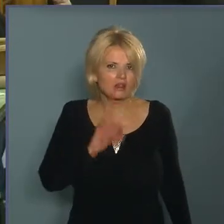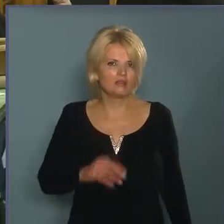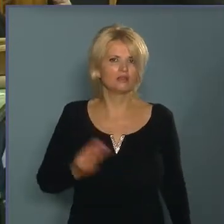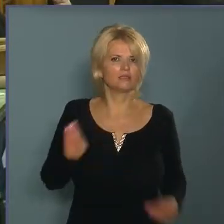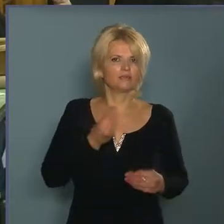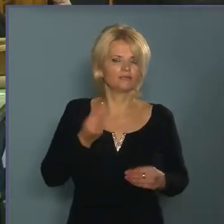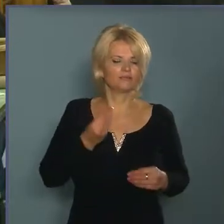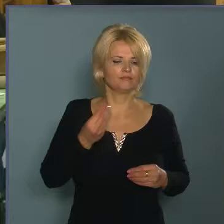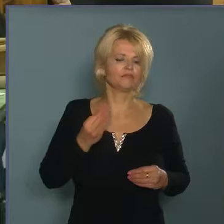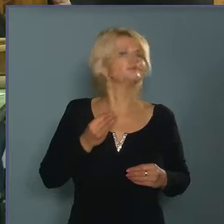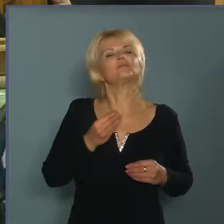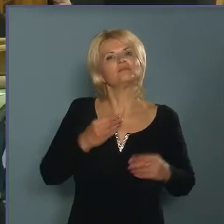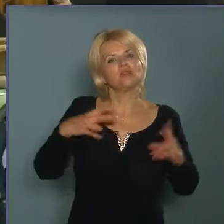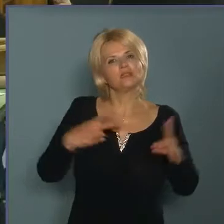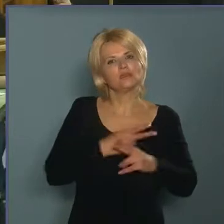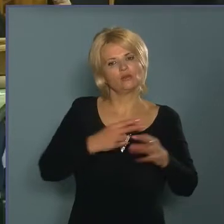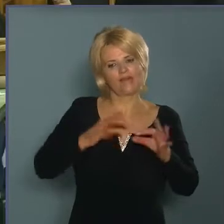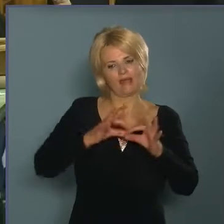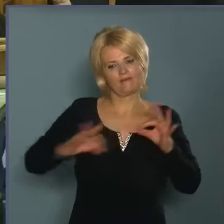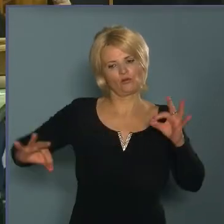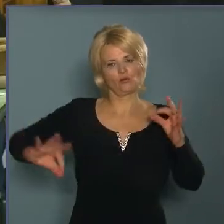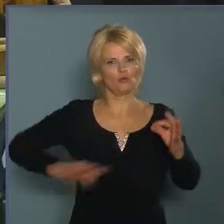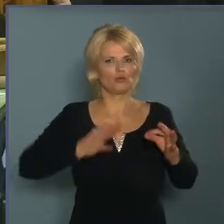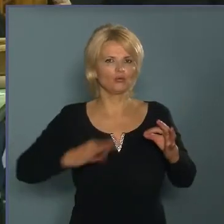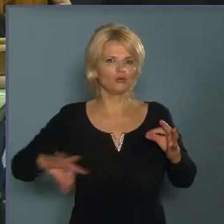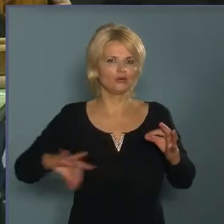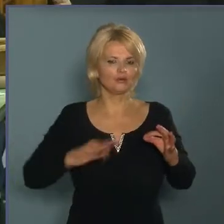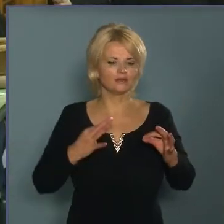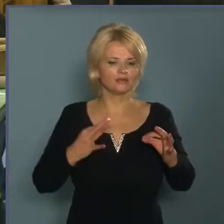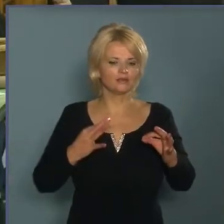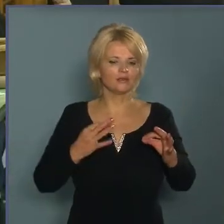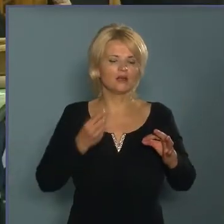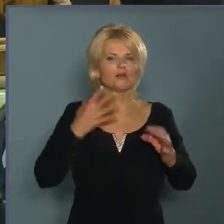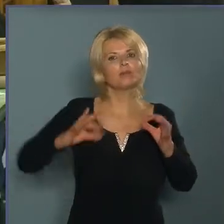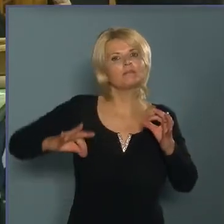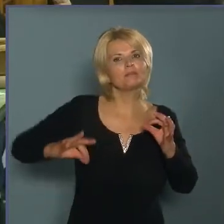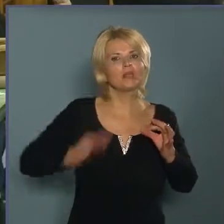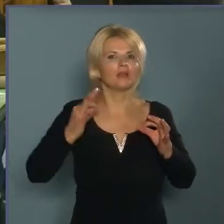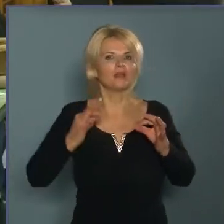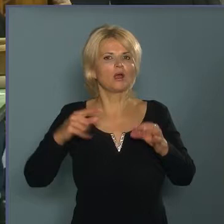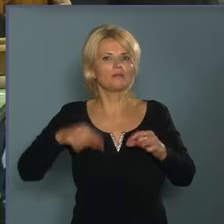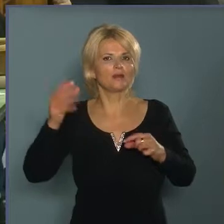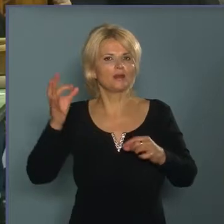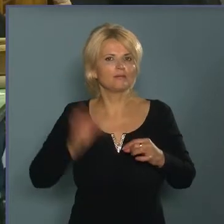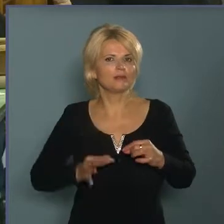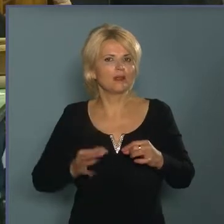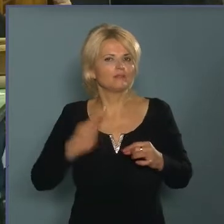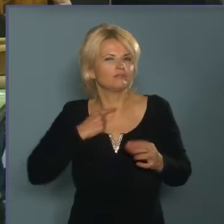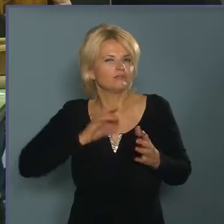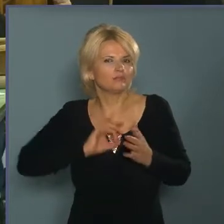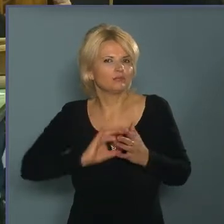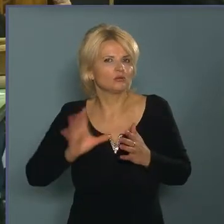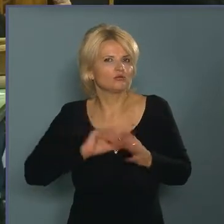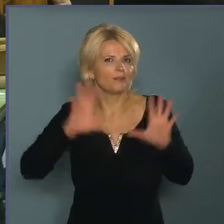Azért szokták a vonót használni, de azért, amikor megtengettem, akkor a pengetés kínolatában hangszerűen nagyon